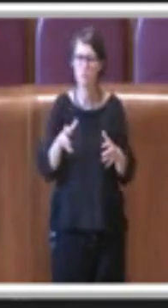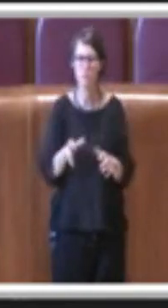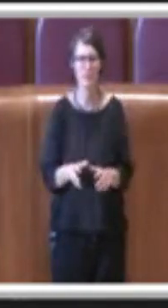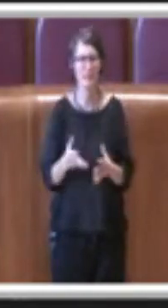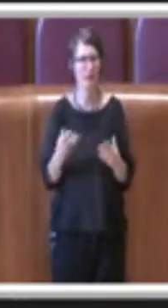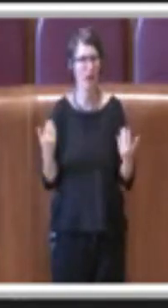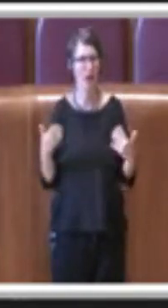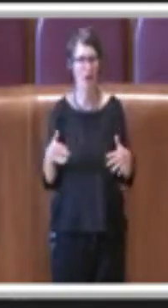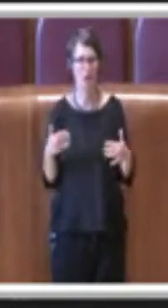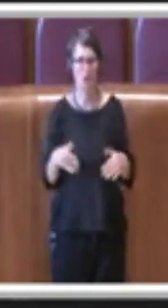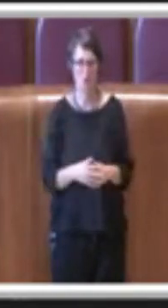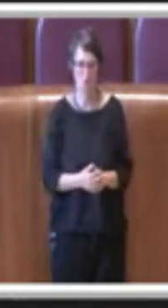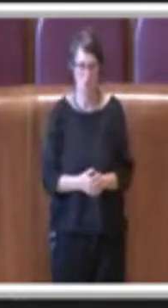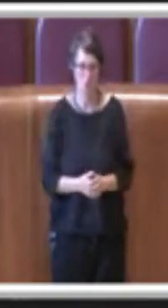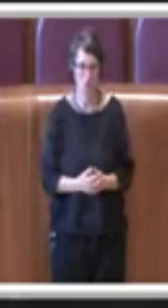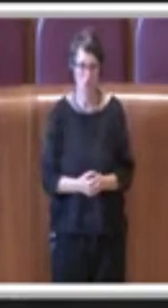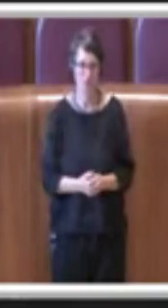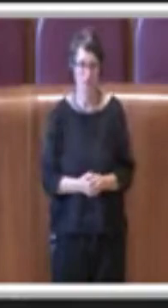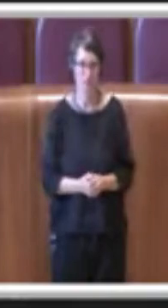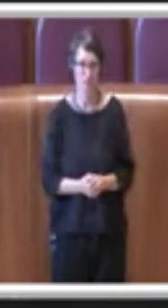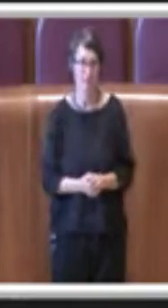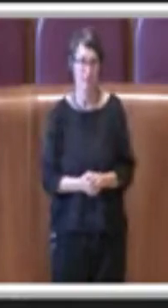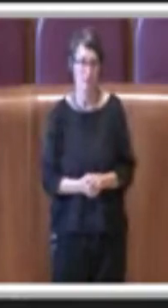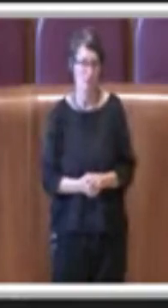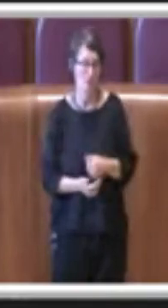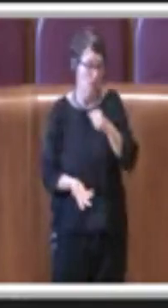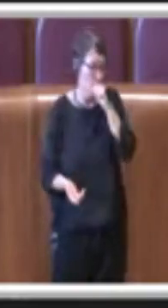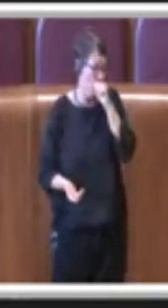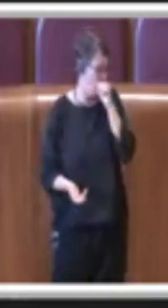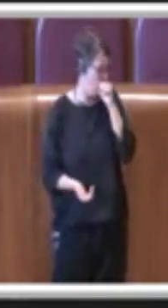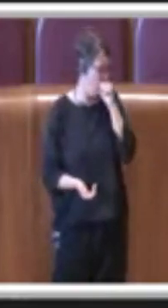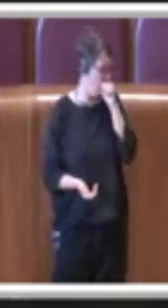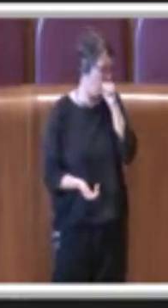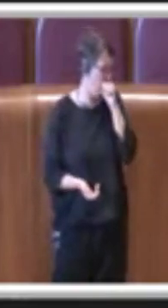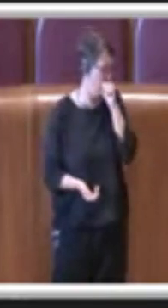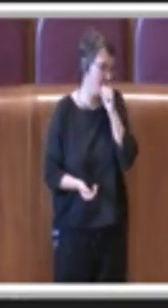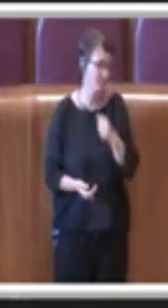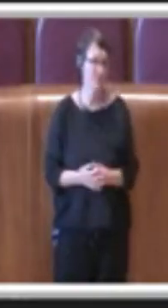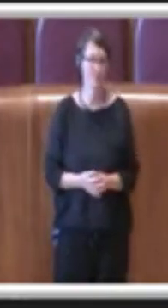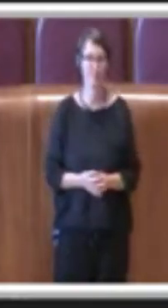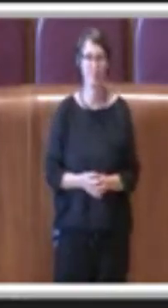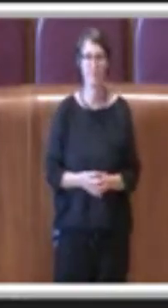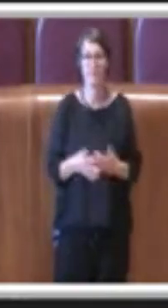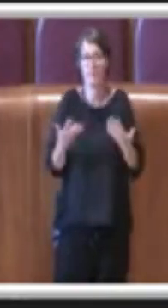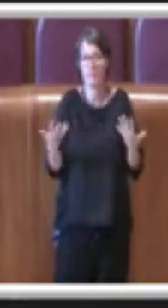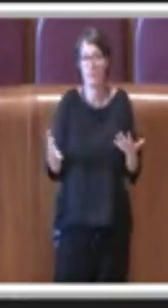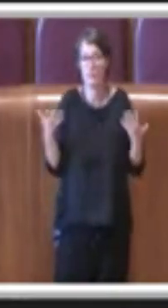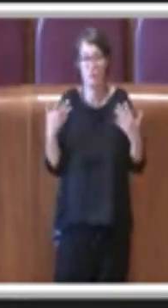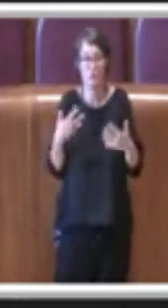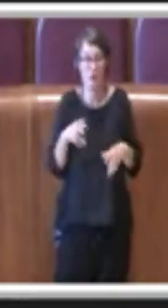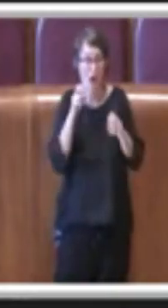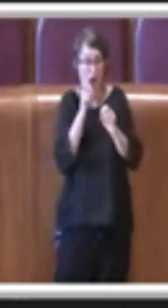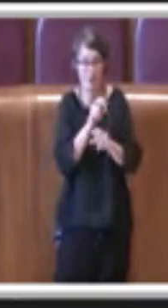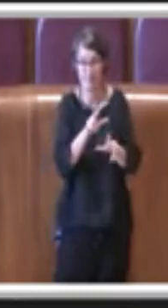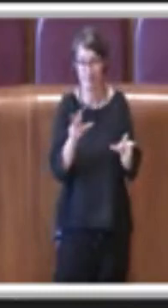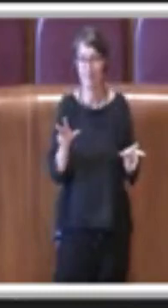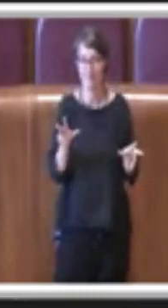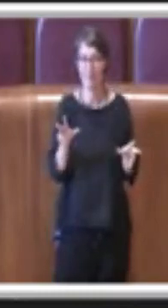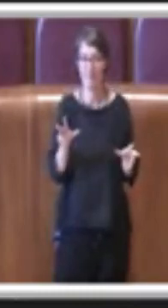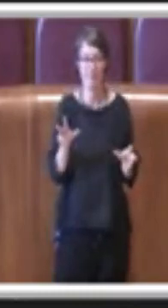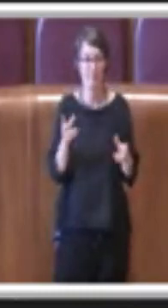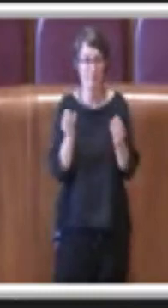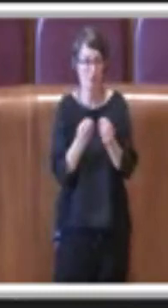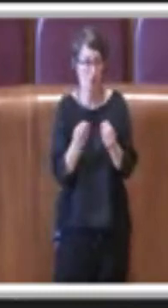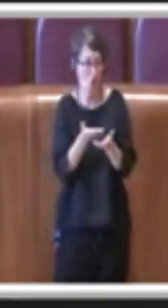fronte di queste precisazioni di cui ho informato i colleghi e l'Assemblea, noi